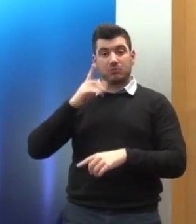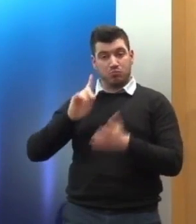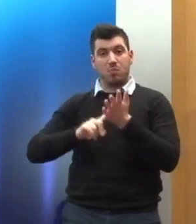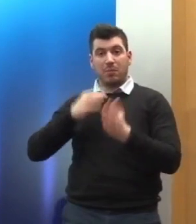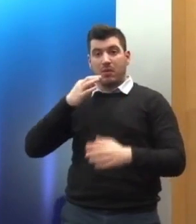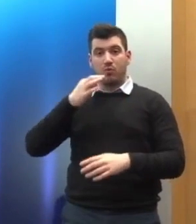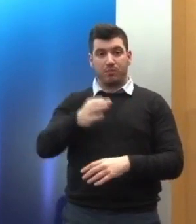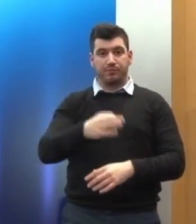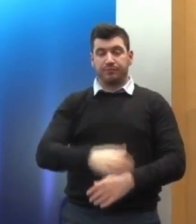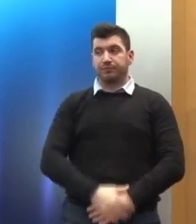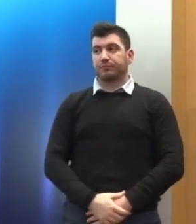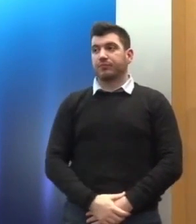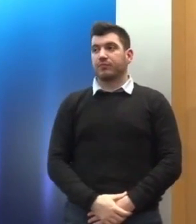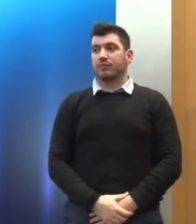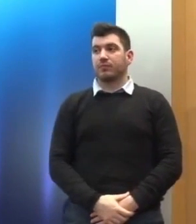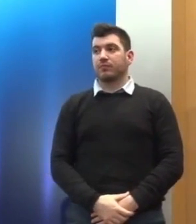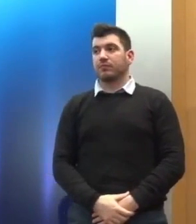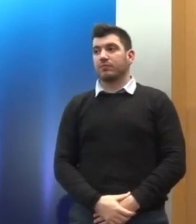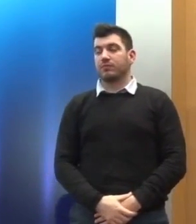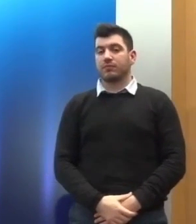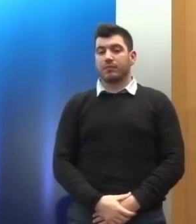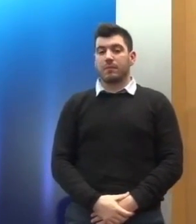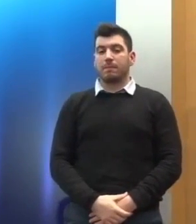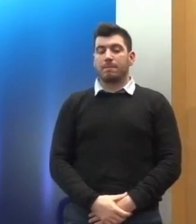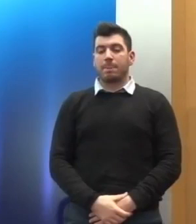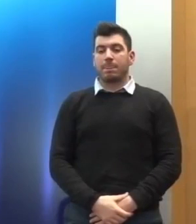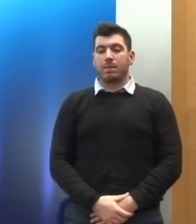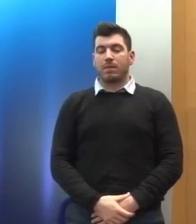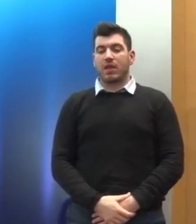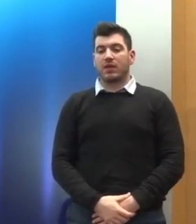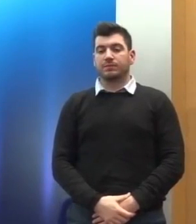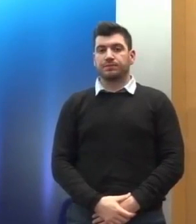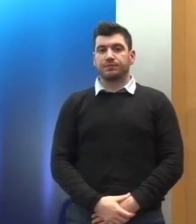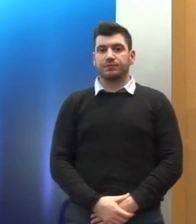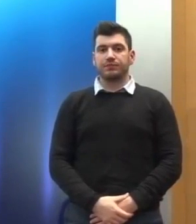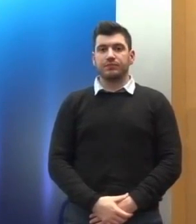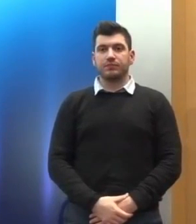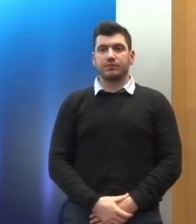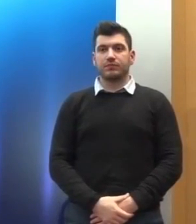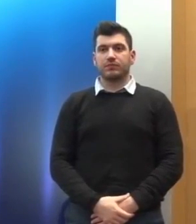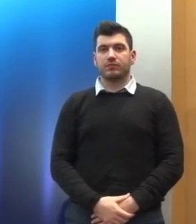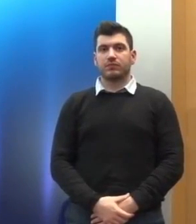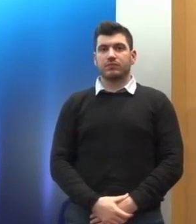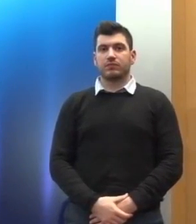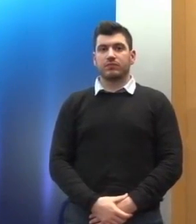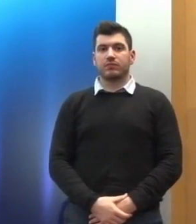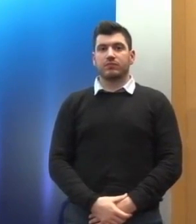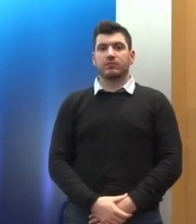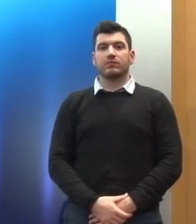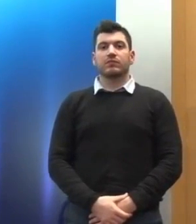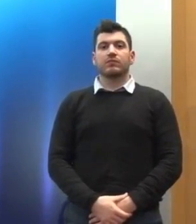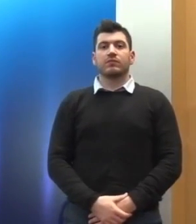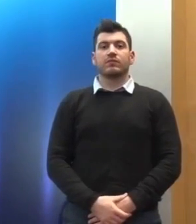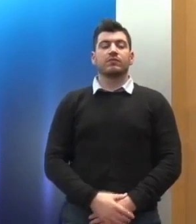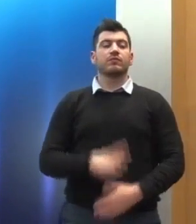αναφέρεται στο ότι πρέπει να γεφυρώνουμε τη διαφορά ανάμεσα στο εφαρμοστείο δίκαιο και